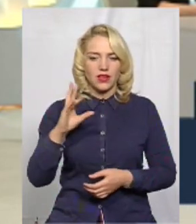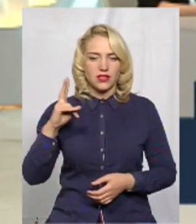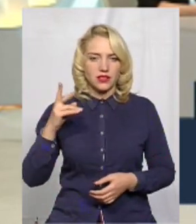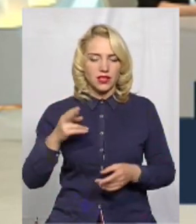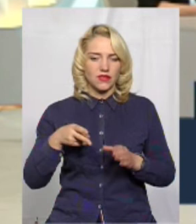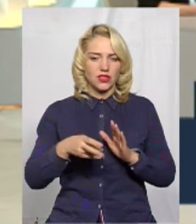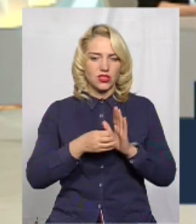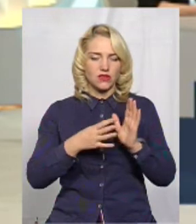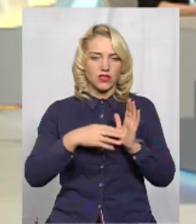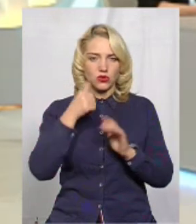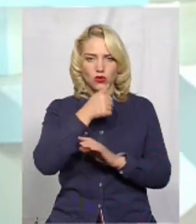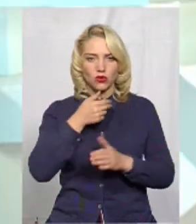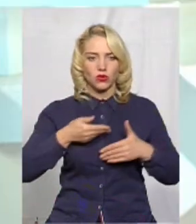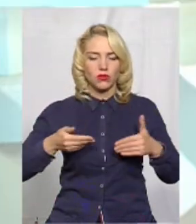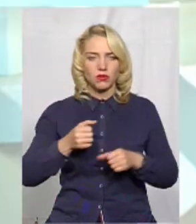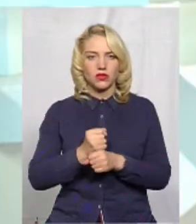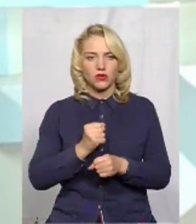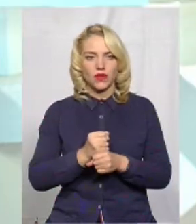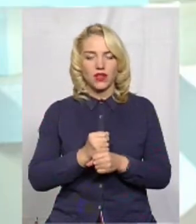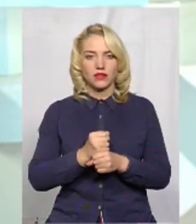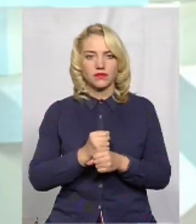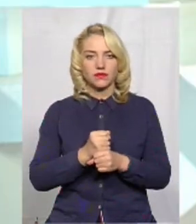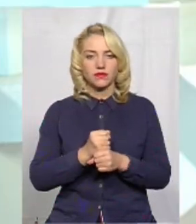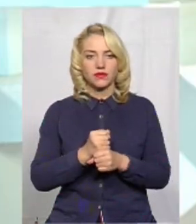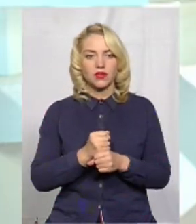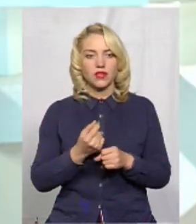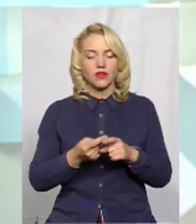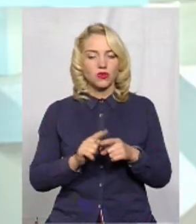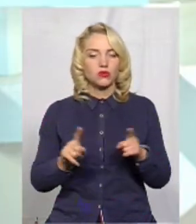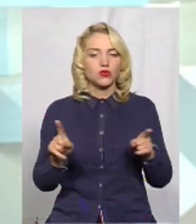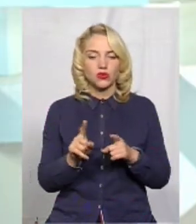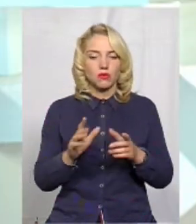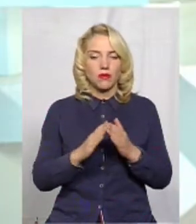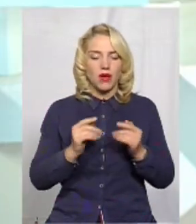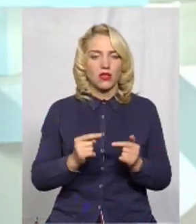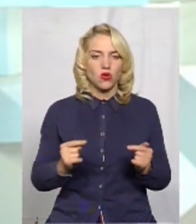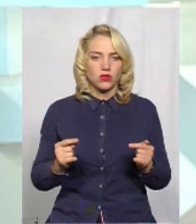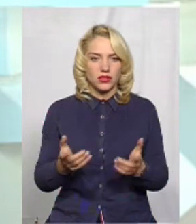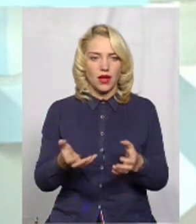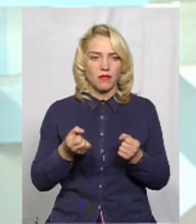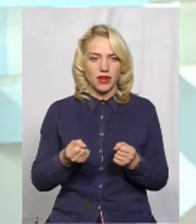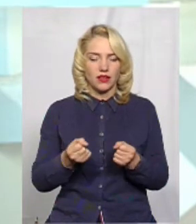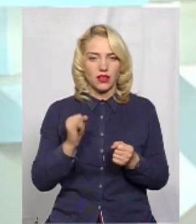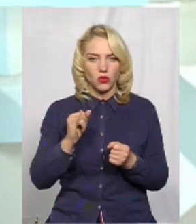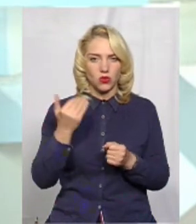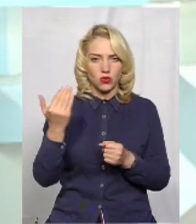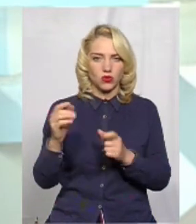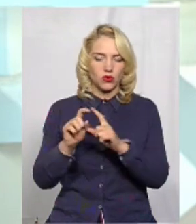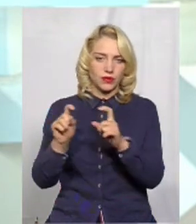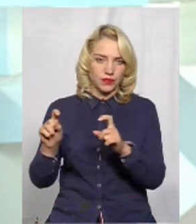2019 року ми працювали в плані тому, щоб майно забрати у концесіонера.